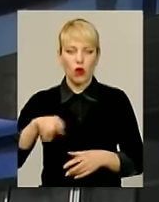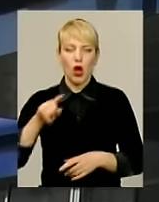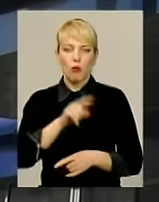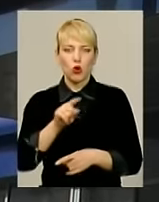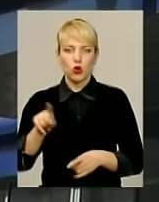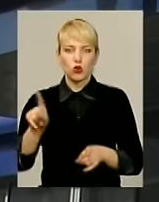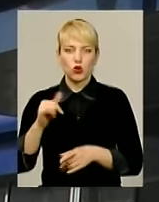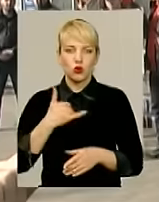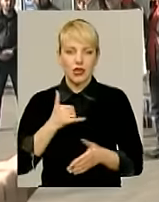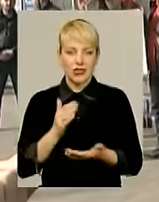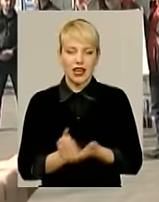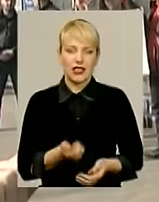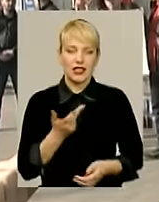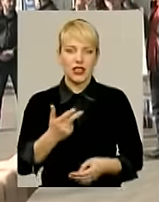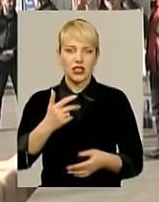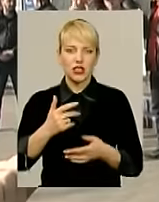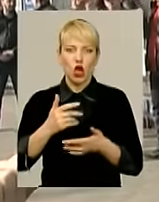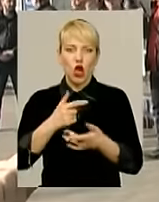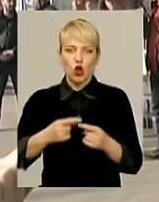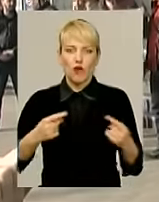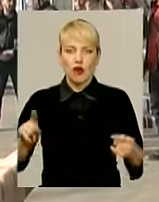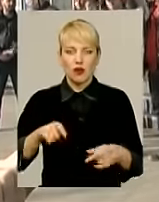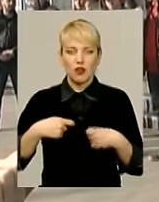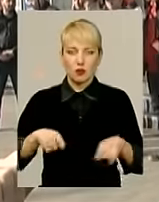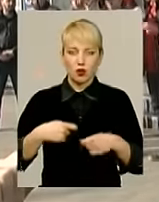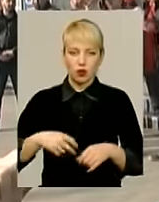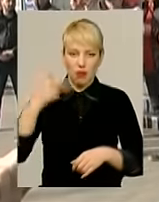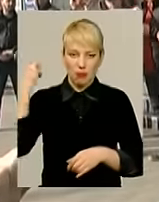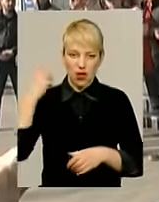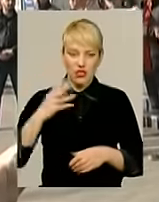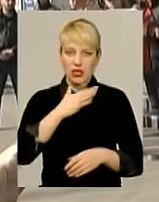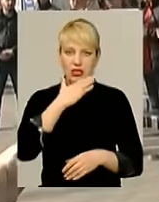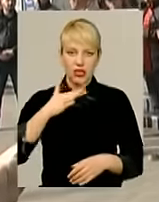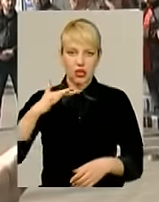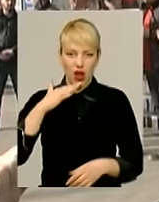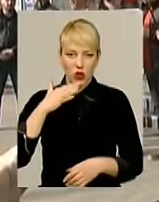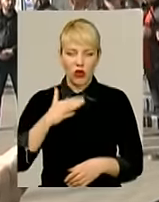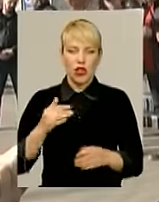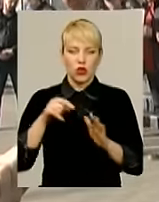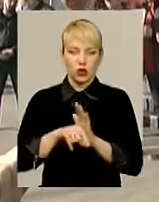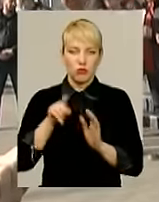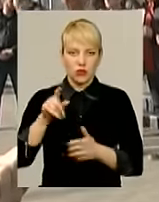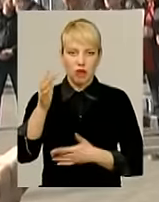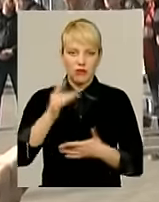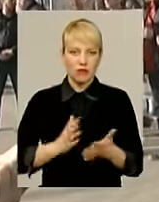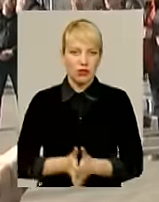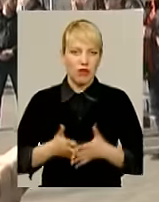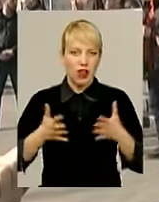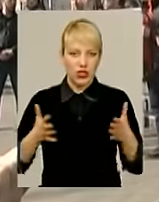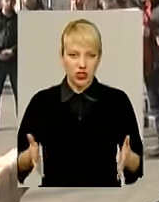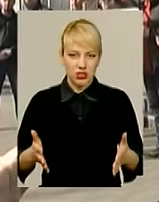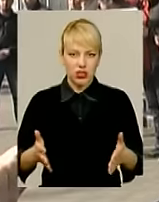кількість товарів російських, продаються в Хмельницькому, просто зашкалює. Тобто там список величезний.